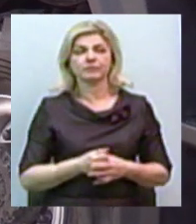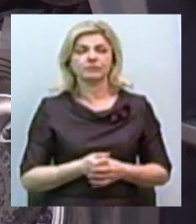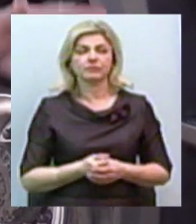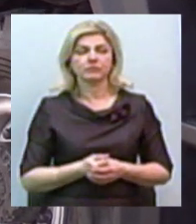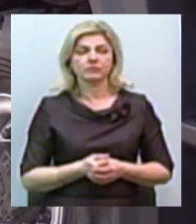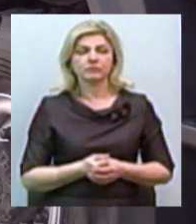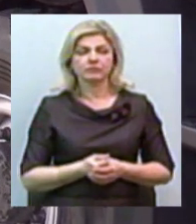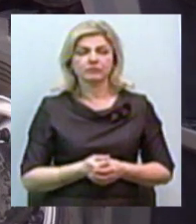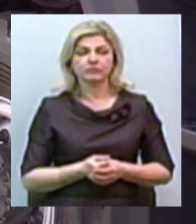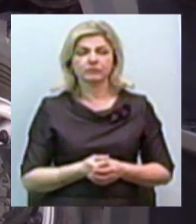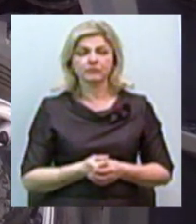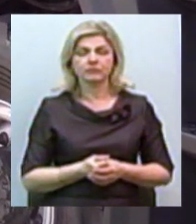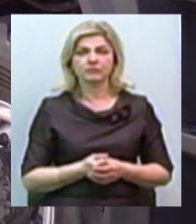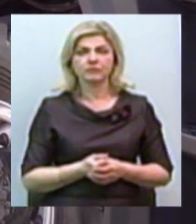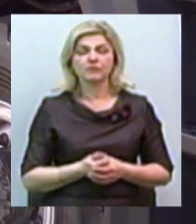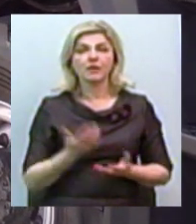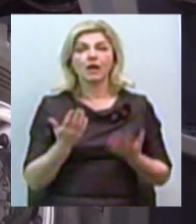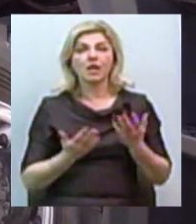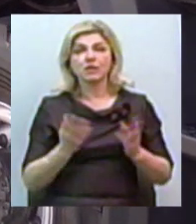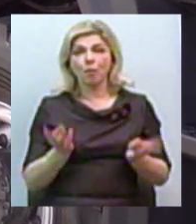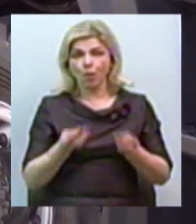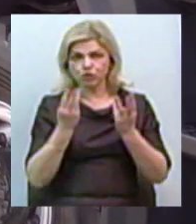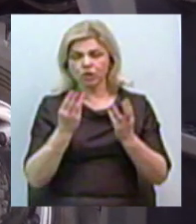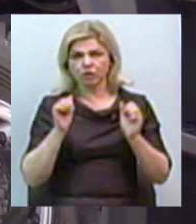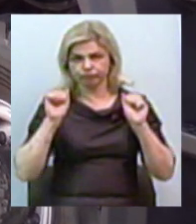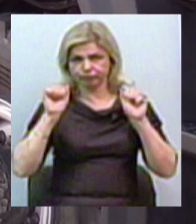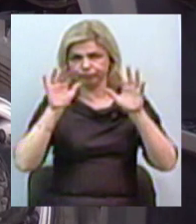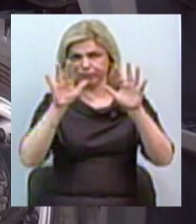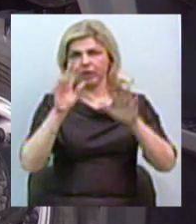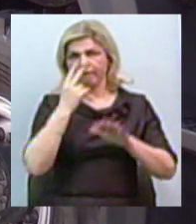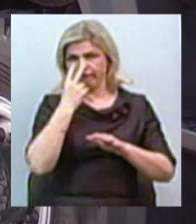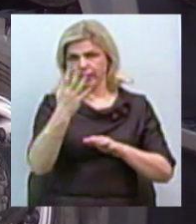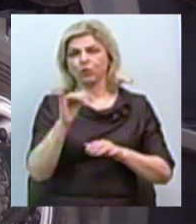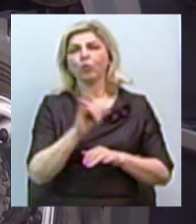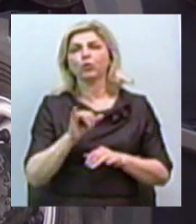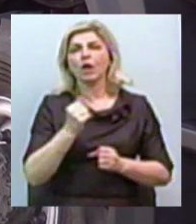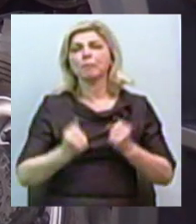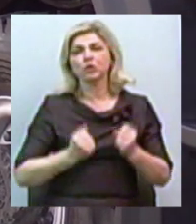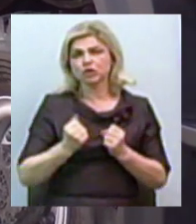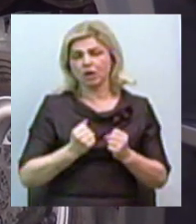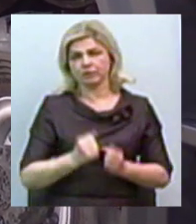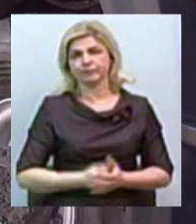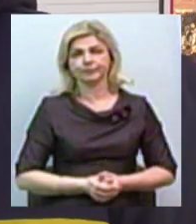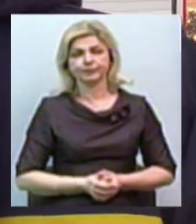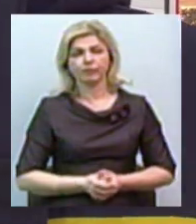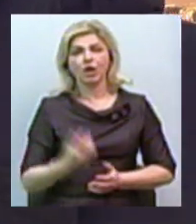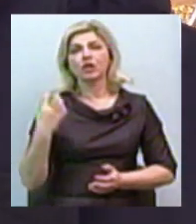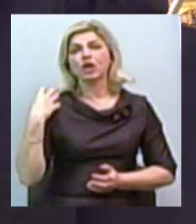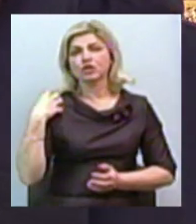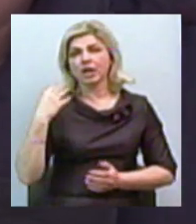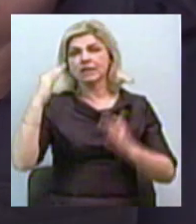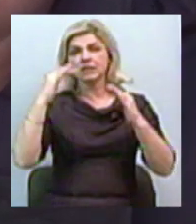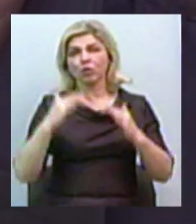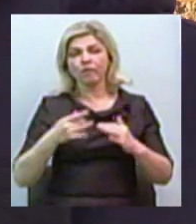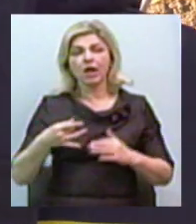навіть на пожежі, включаємо освіщення, щоб було видно, куди біжати, куди йти і все інше. Начальник Снігорівського